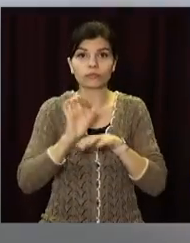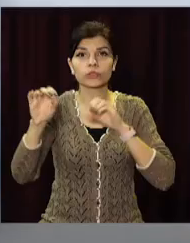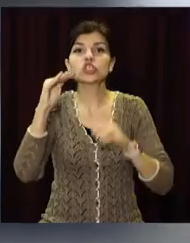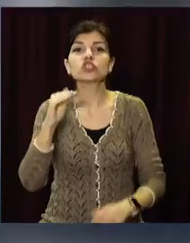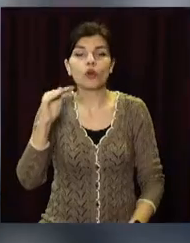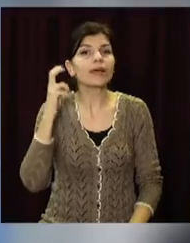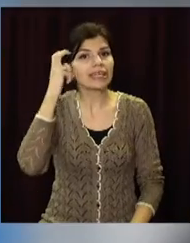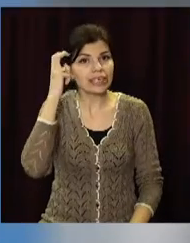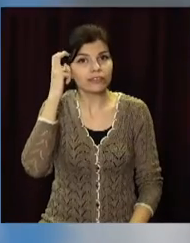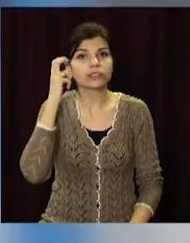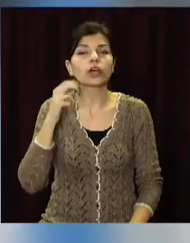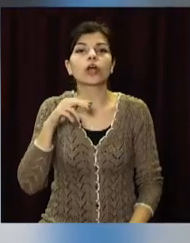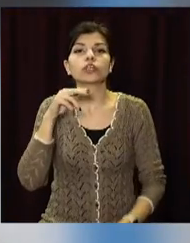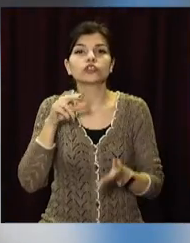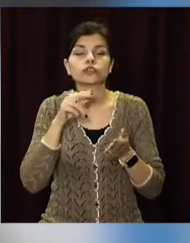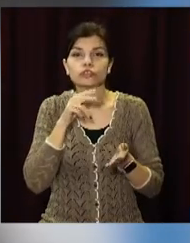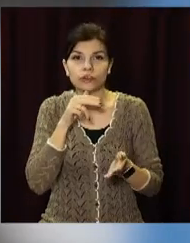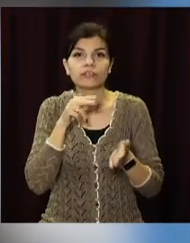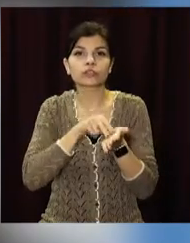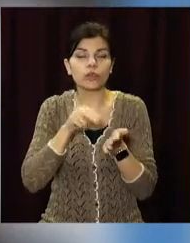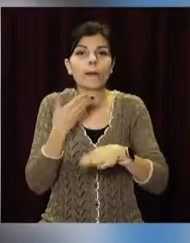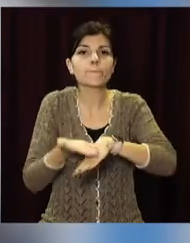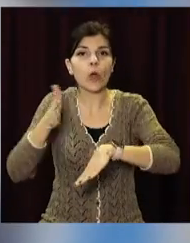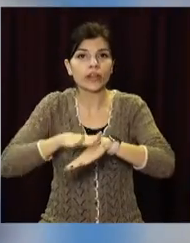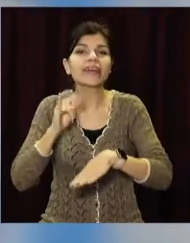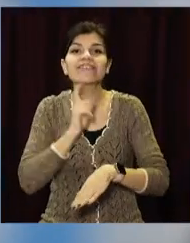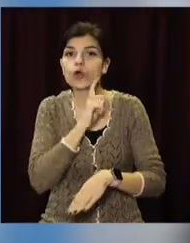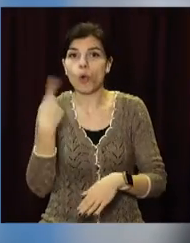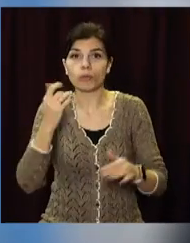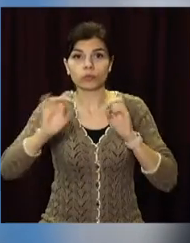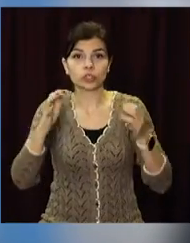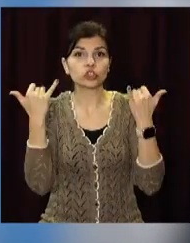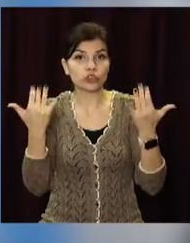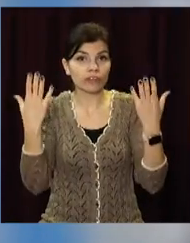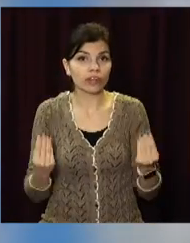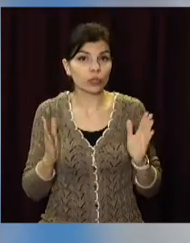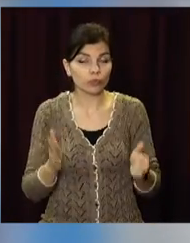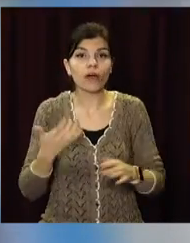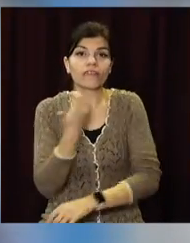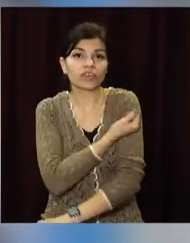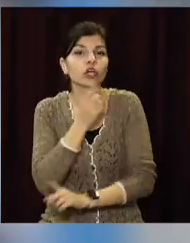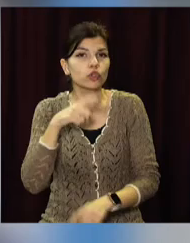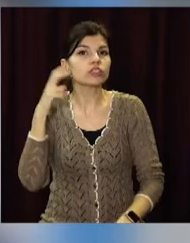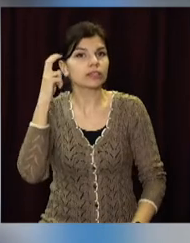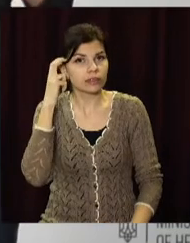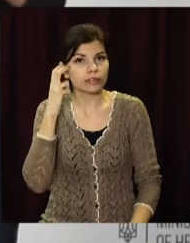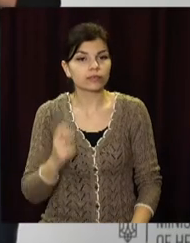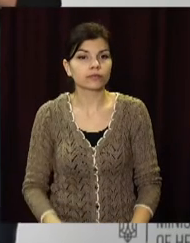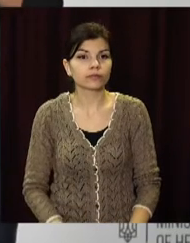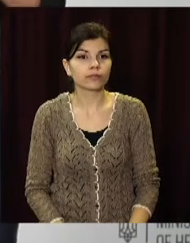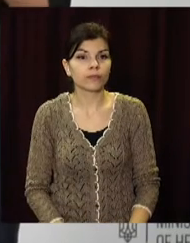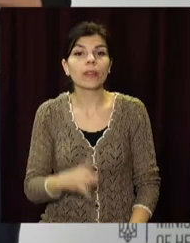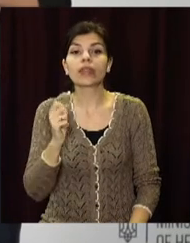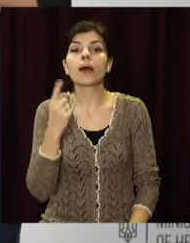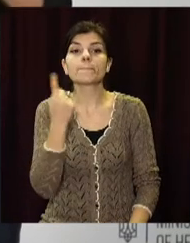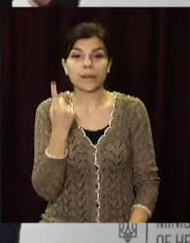Житомирська, Київська, Чернігівська, Черкаська, Полтавська та Вінницька області. Вакцину отримує і Київ. На